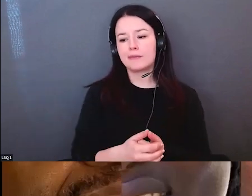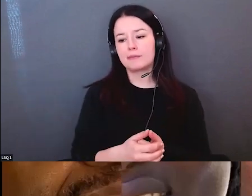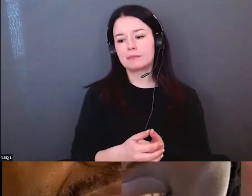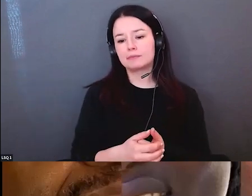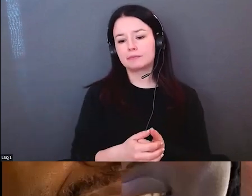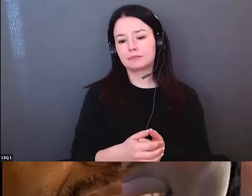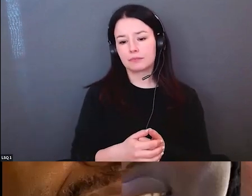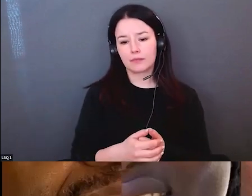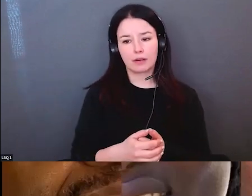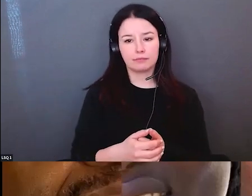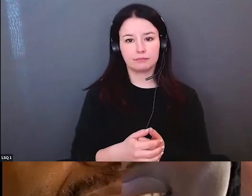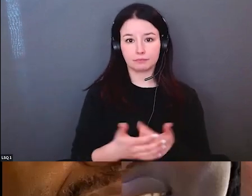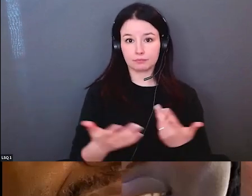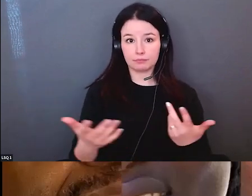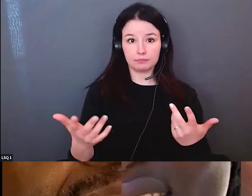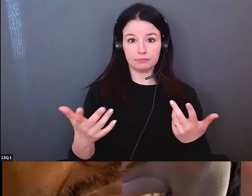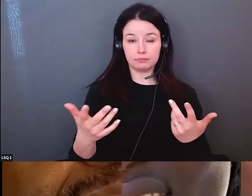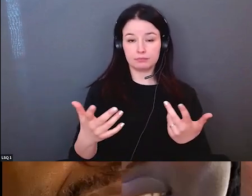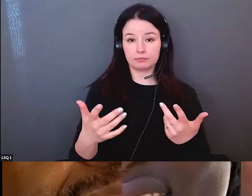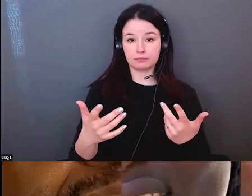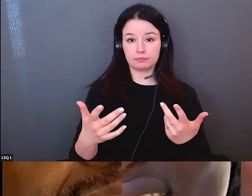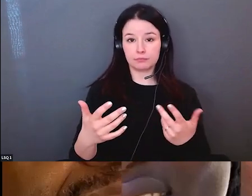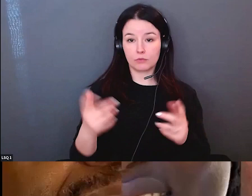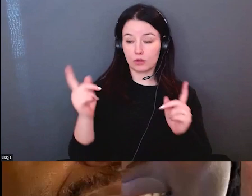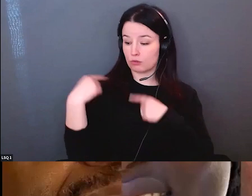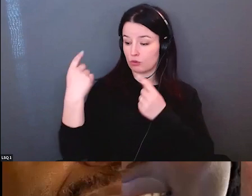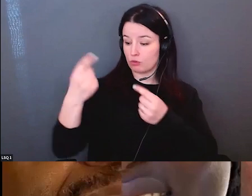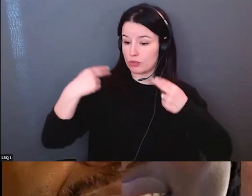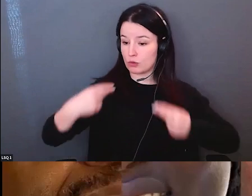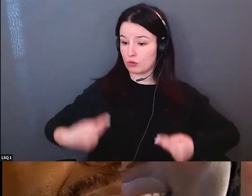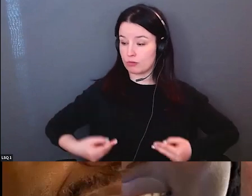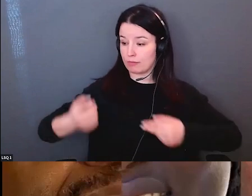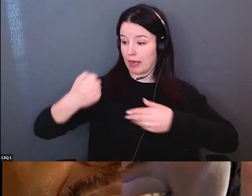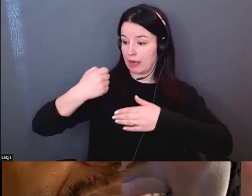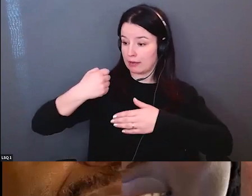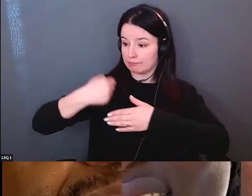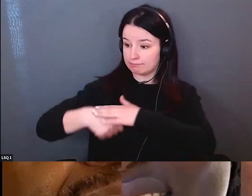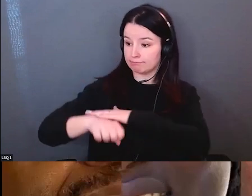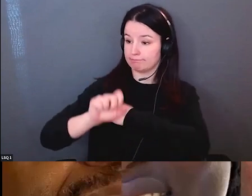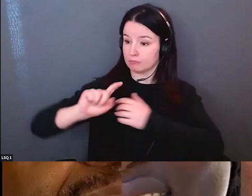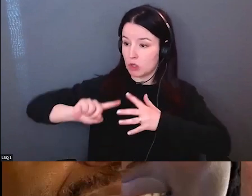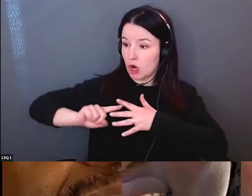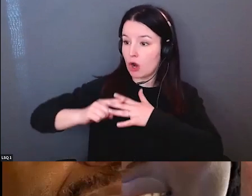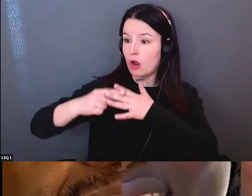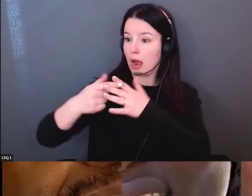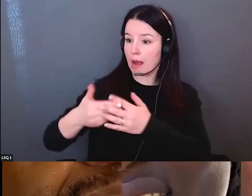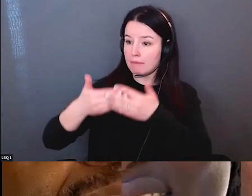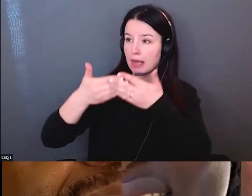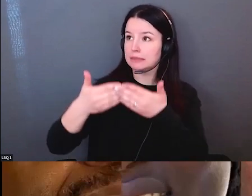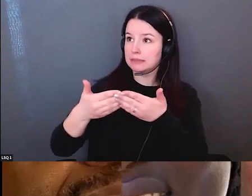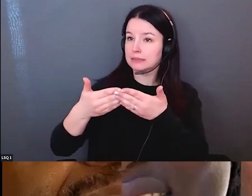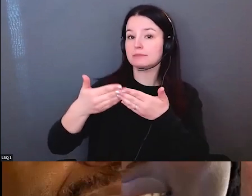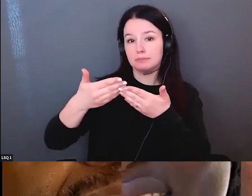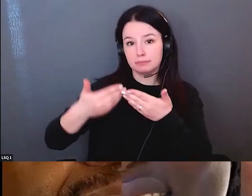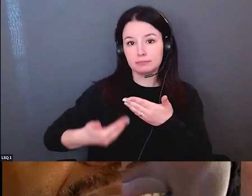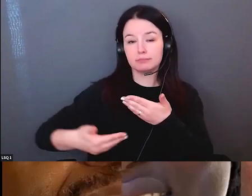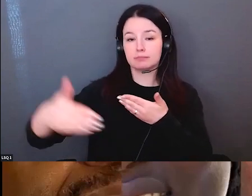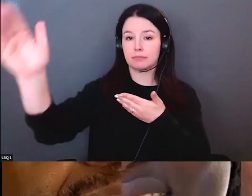journées en remerciant toute la création pour ce qu'on m'a donné pour